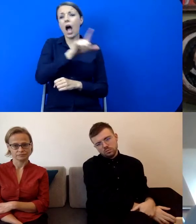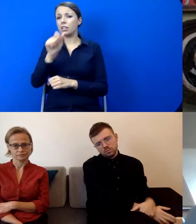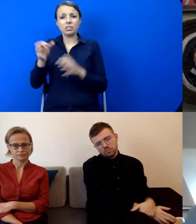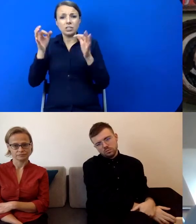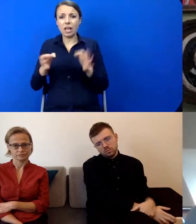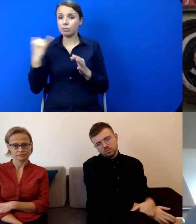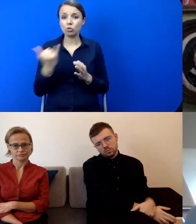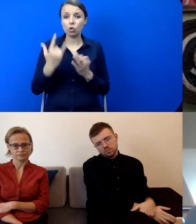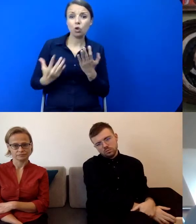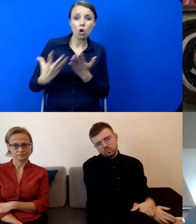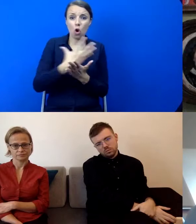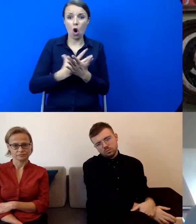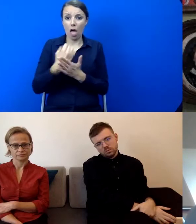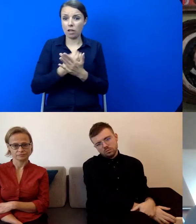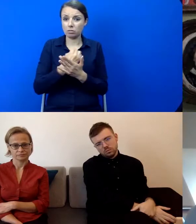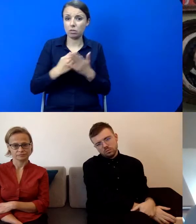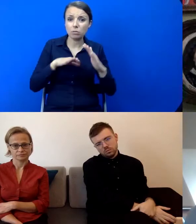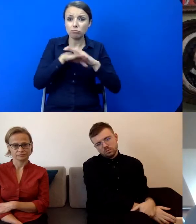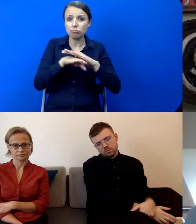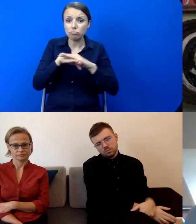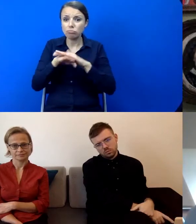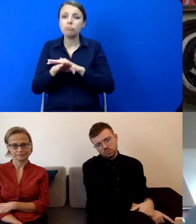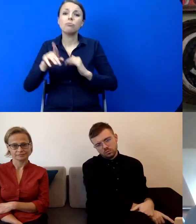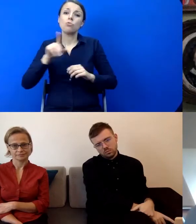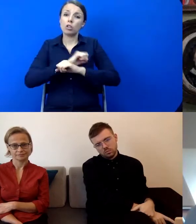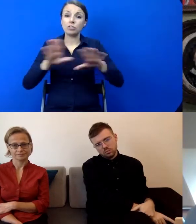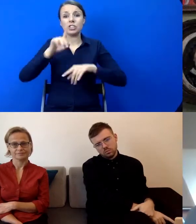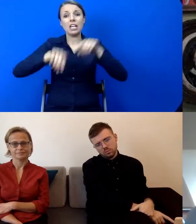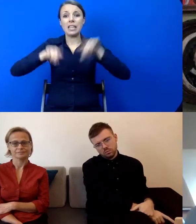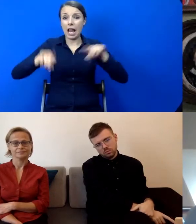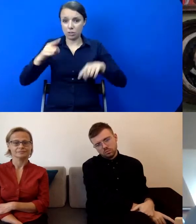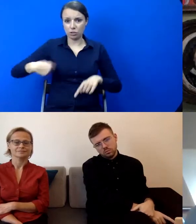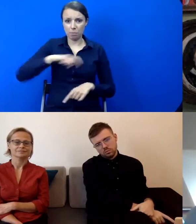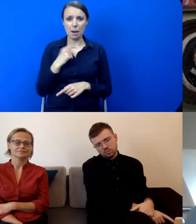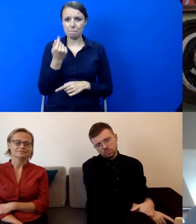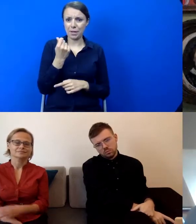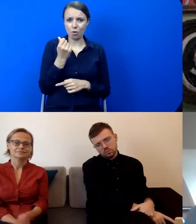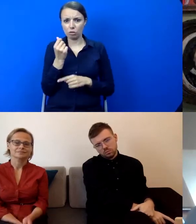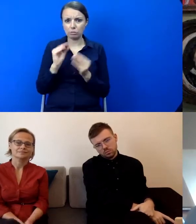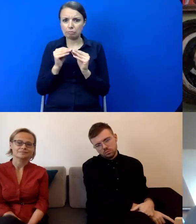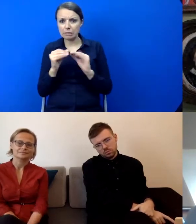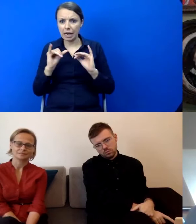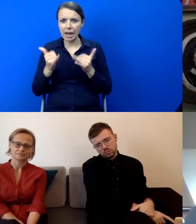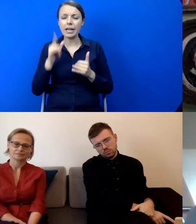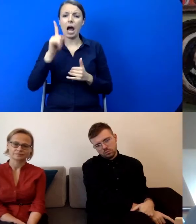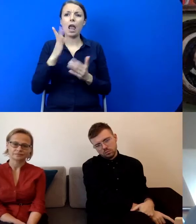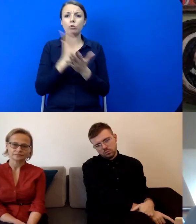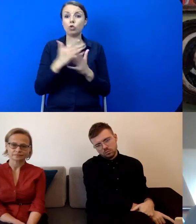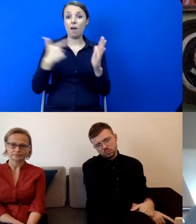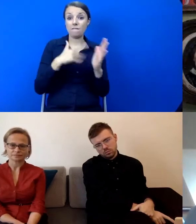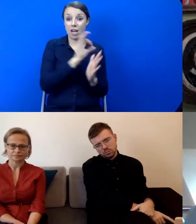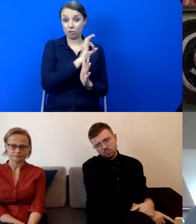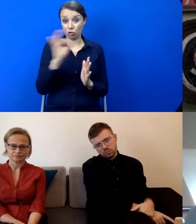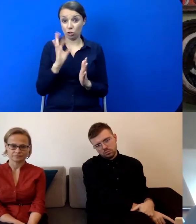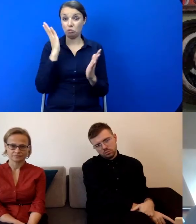zależy od funduszy, którymi dysponujemy, ale od lat dwutysięcznych są